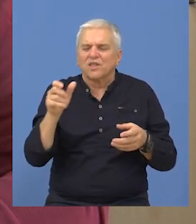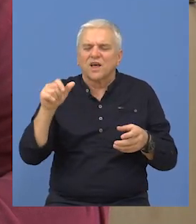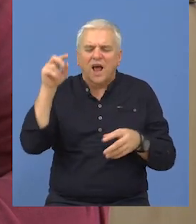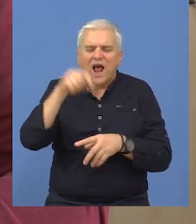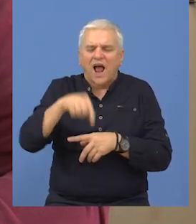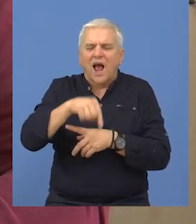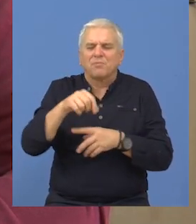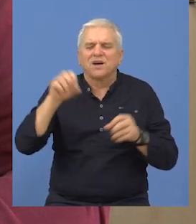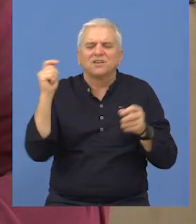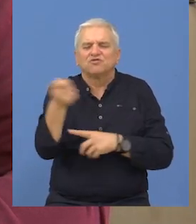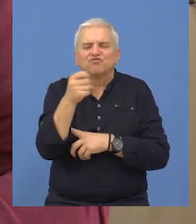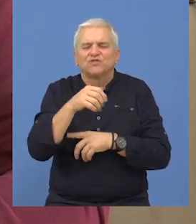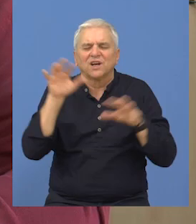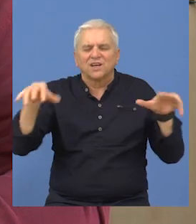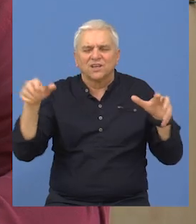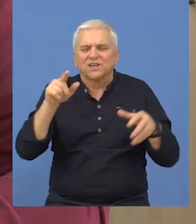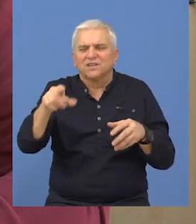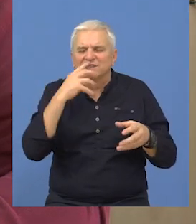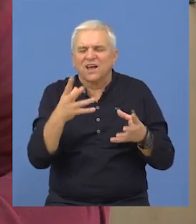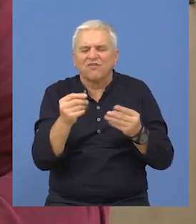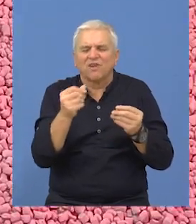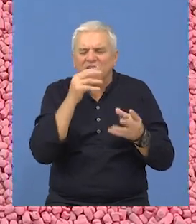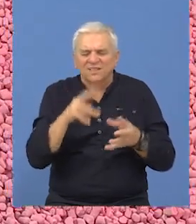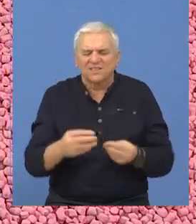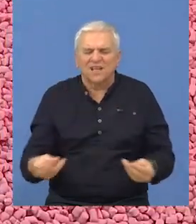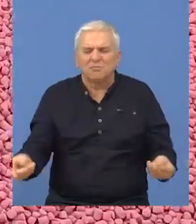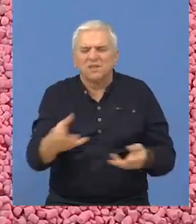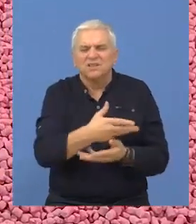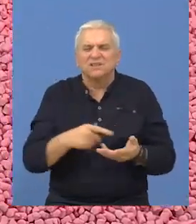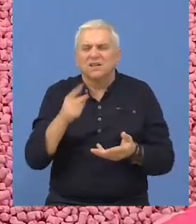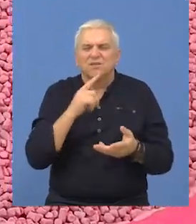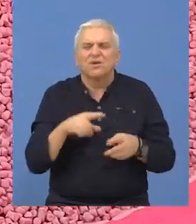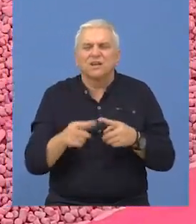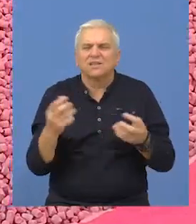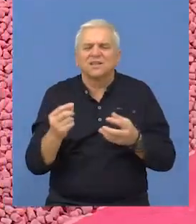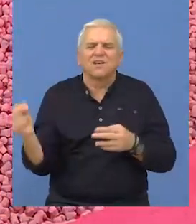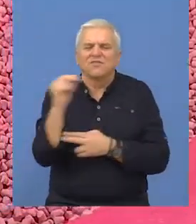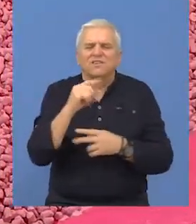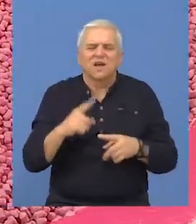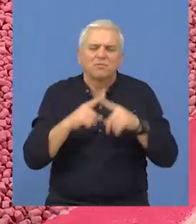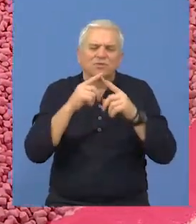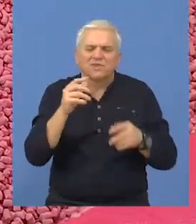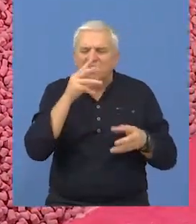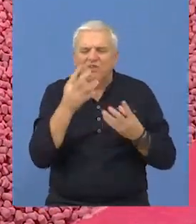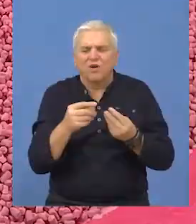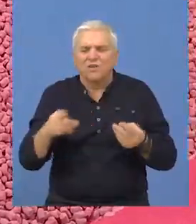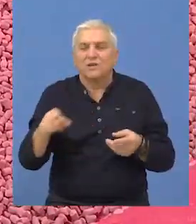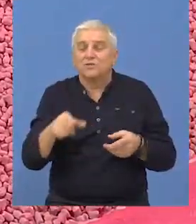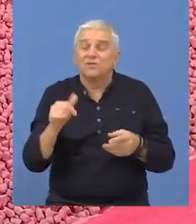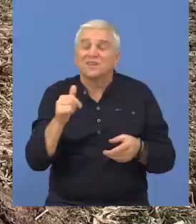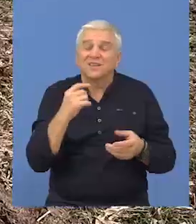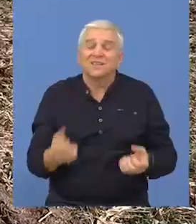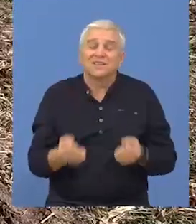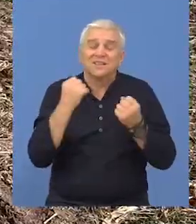staničeće preko sistema za zavonavanje, kiše, zabarenog zemljišta, tamo gdje ima veće vlage itd.